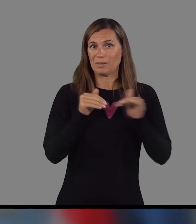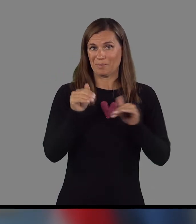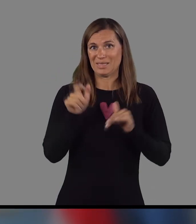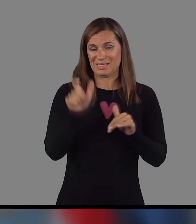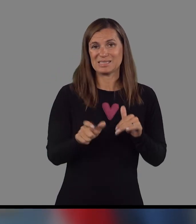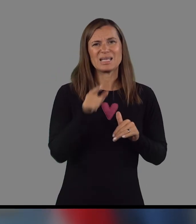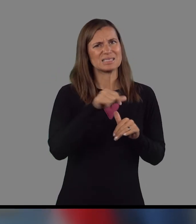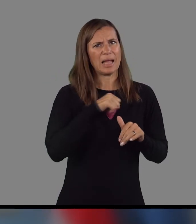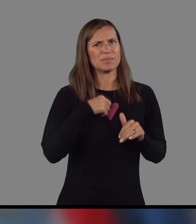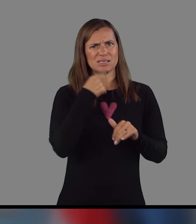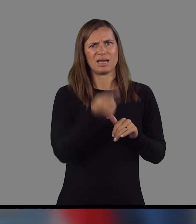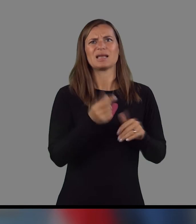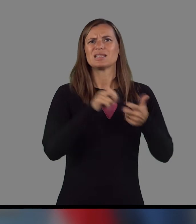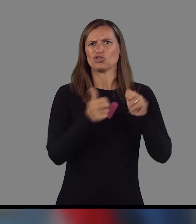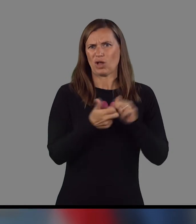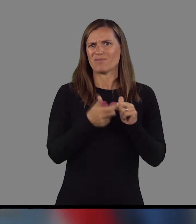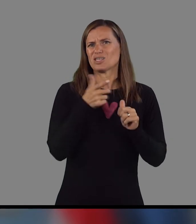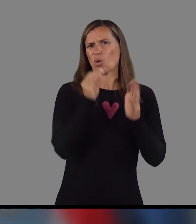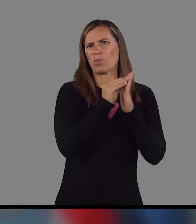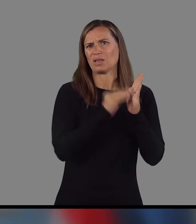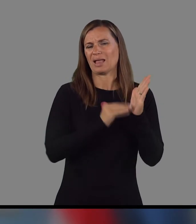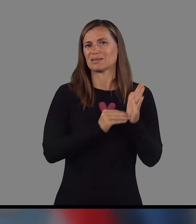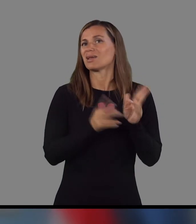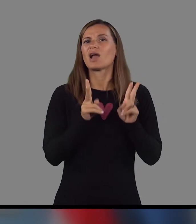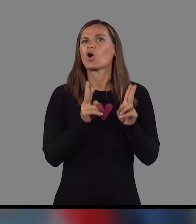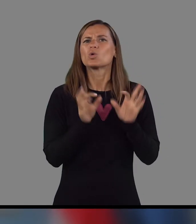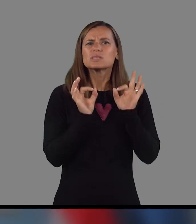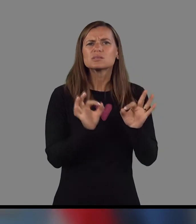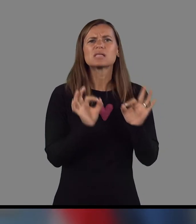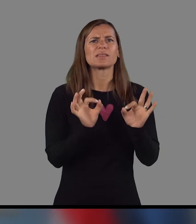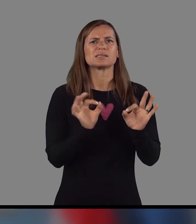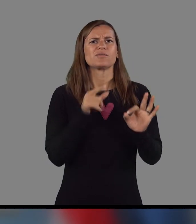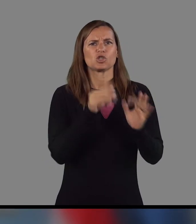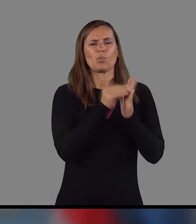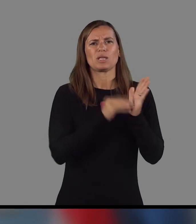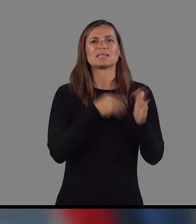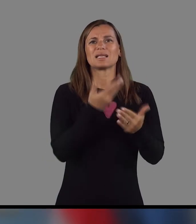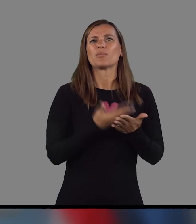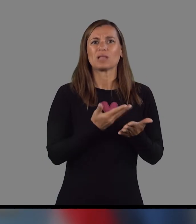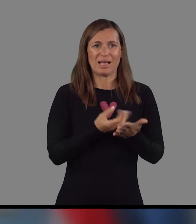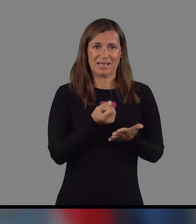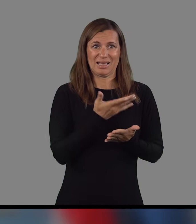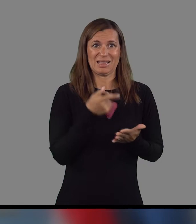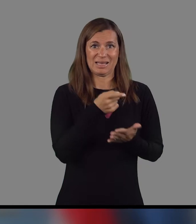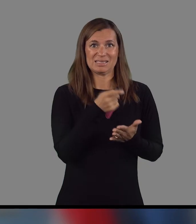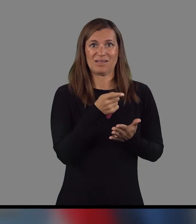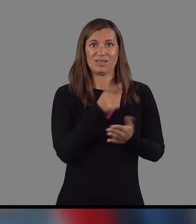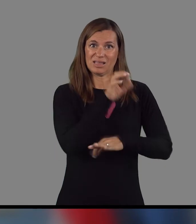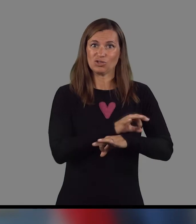Tako, minister, že sami ste omenili, da so težava podatki. Kako zanesljivi se lahko ti podatki, na podlagi katerih ste vi